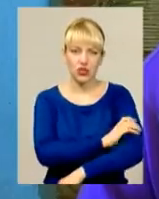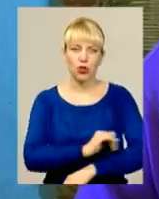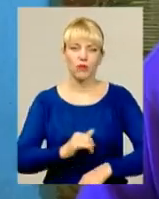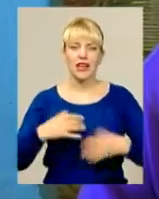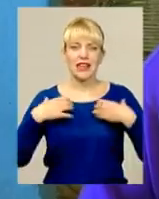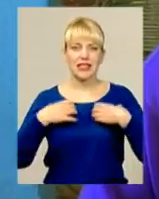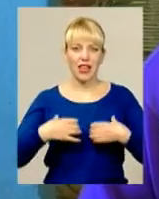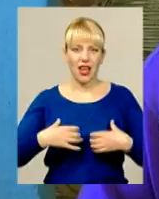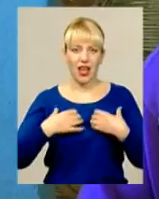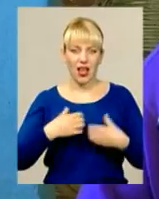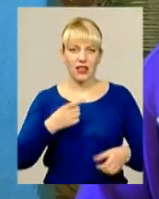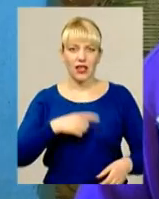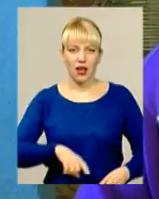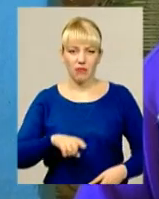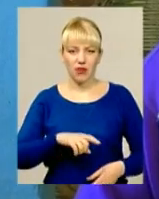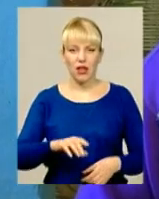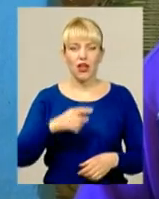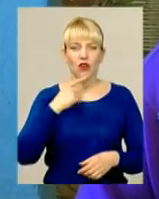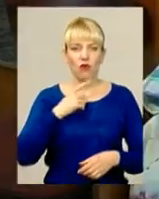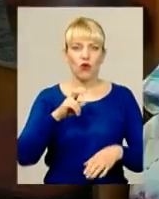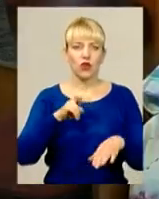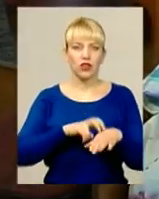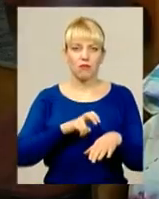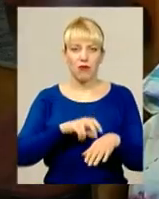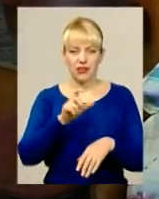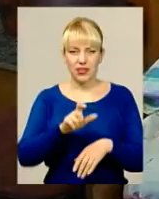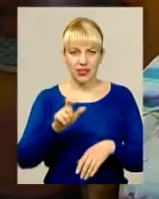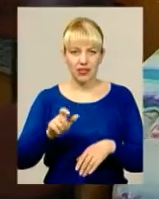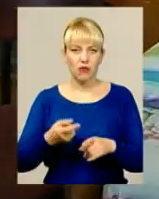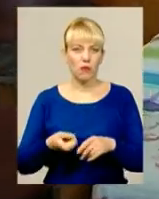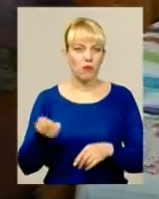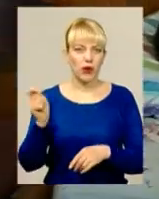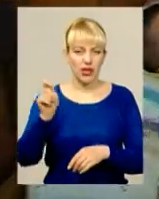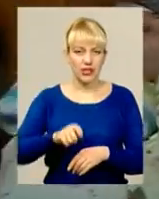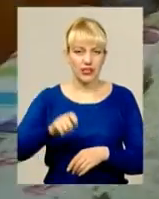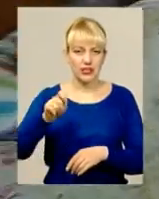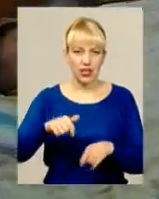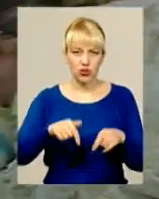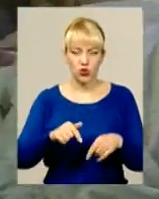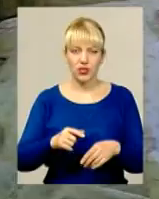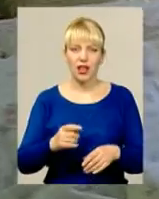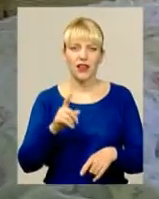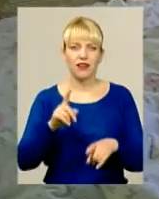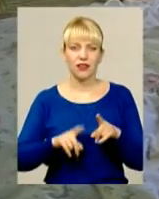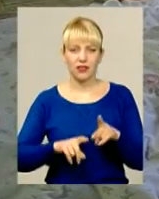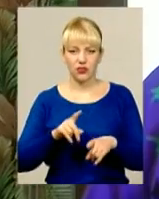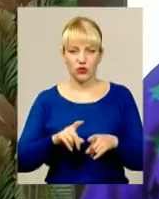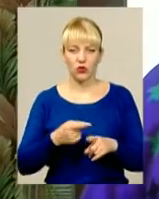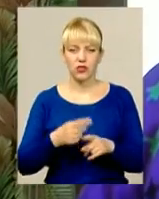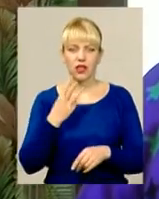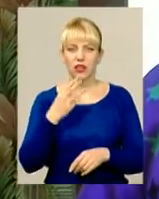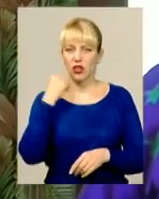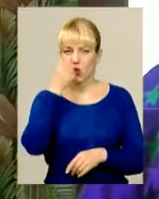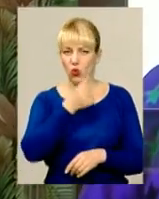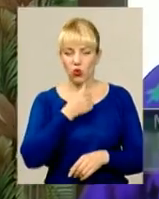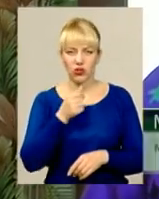Марія Григорєва, каже, медики з Ярмоленців до хлопця приїздять вкрай рідко. За три роки були всього 12 разів. Раз